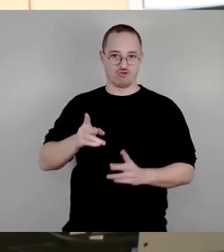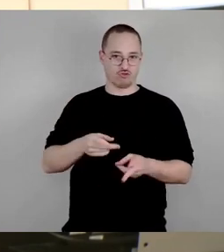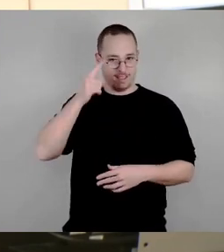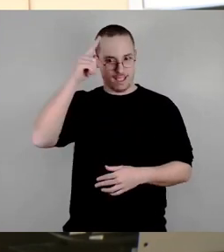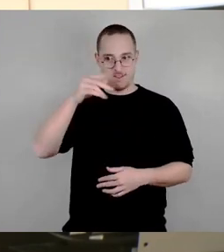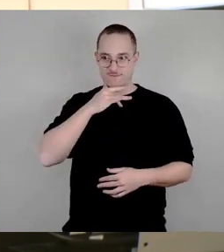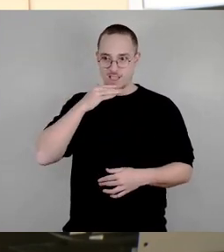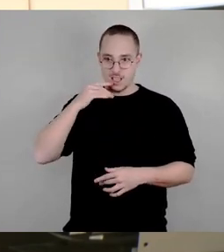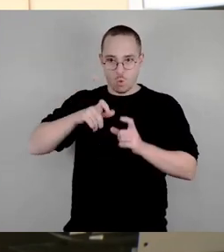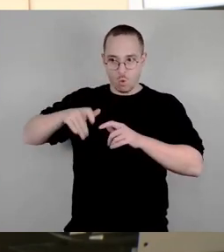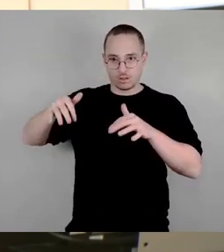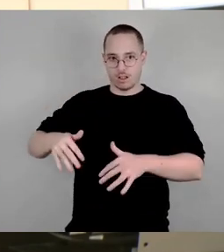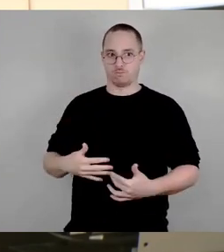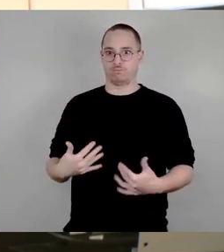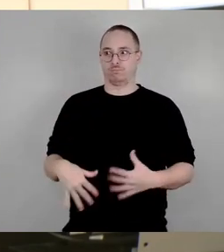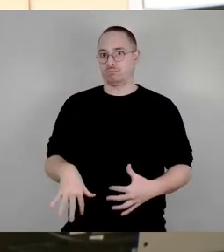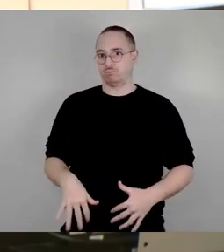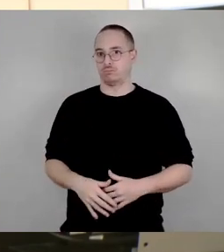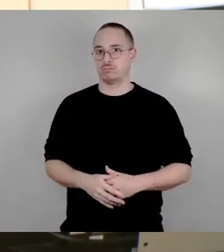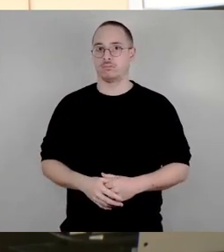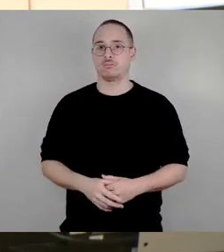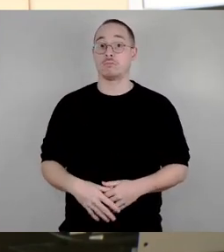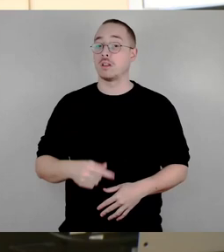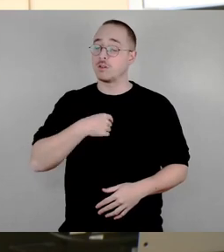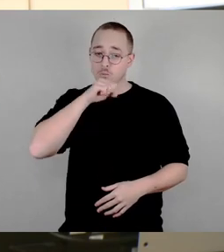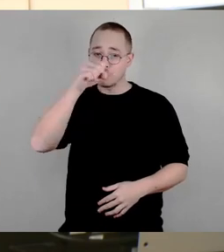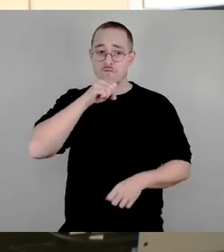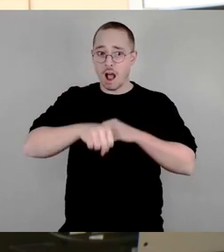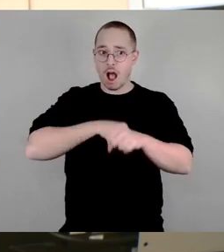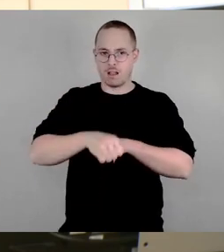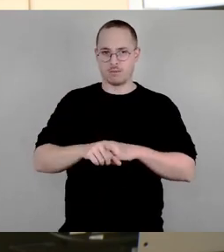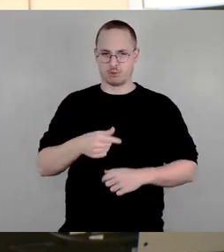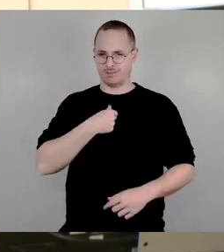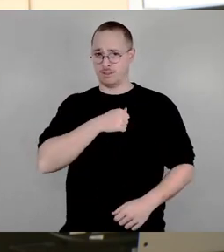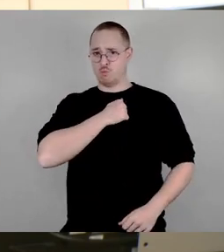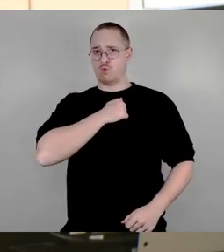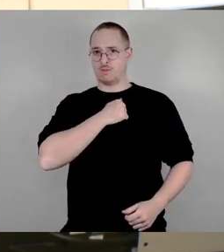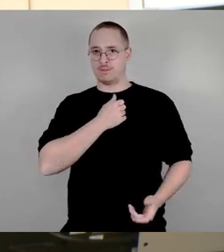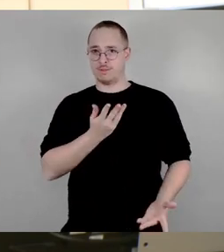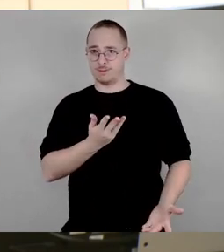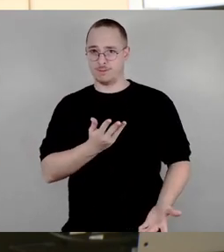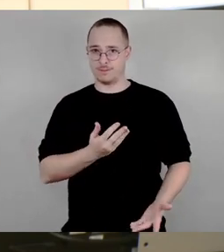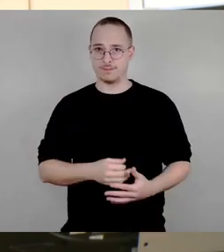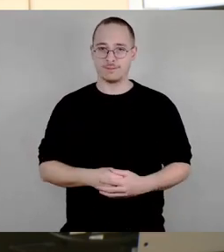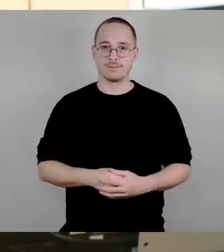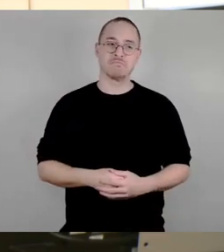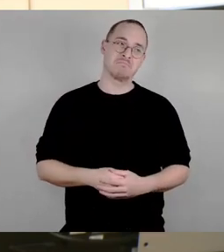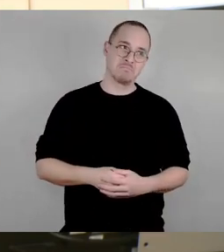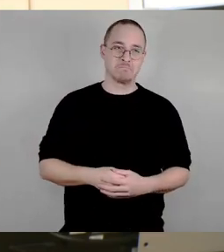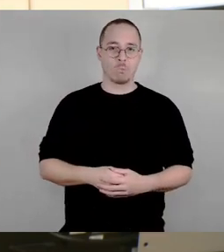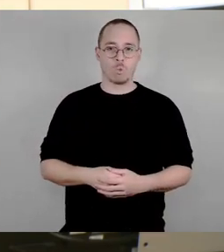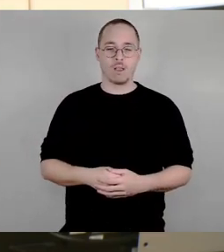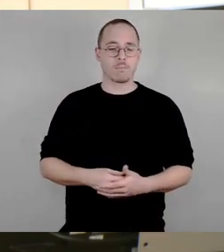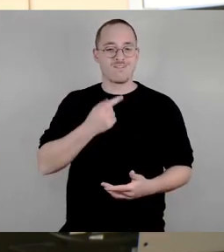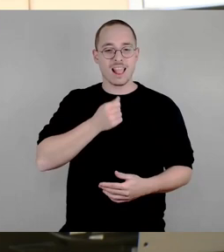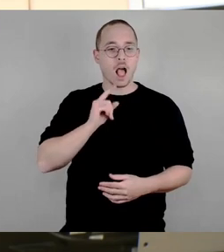Ich bin offensichtlich eine sehr mutige Frau, aber ich möchte gerne, dass auch andere Menschen sich aufs Fahrrad schwingen, ihre Kinder